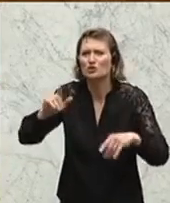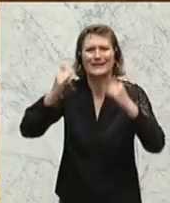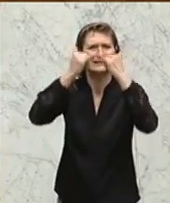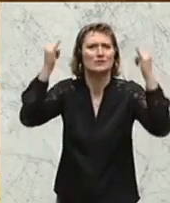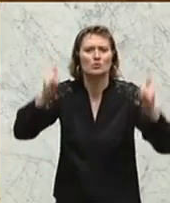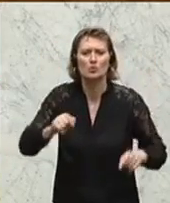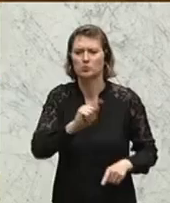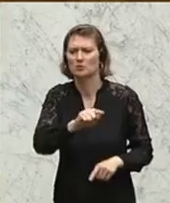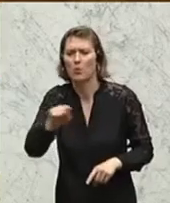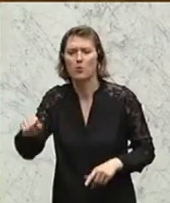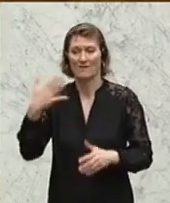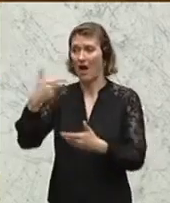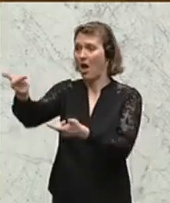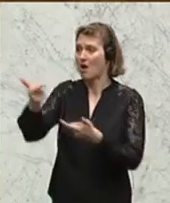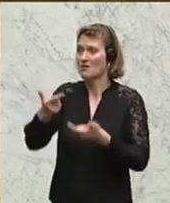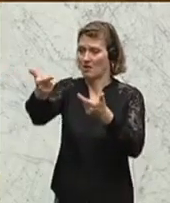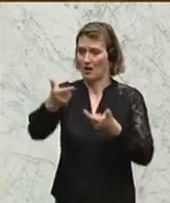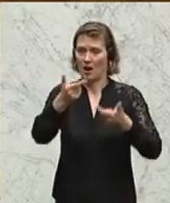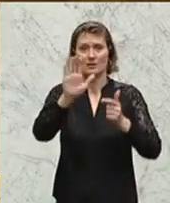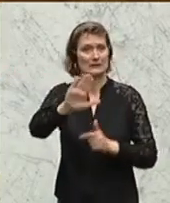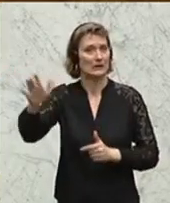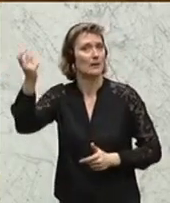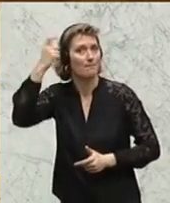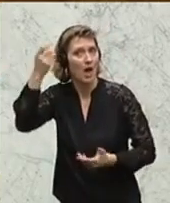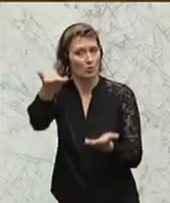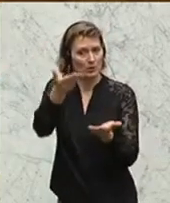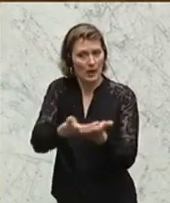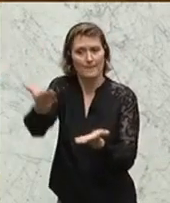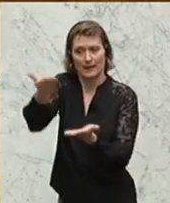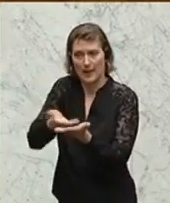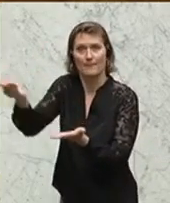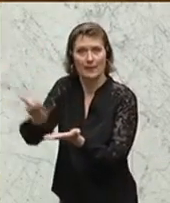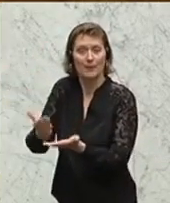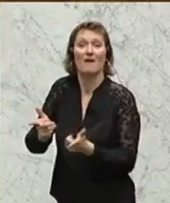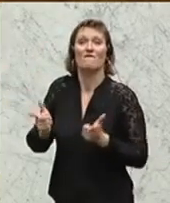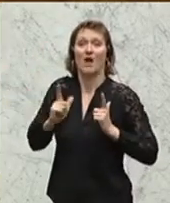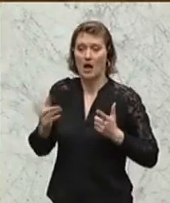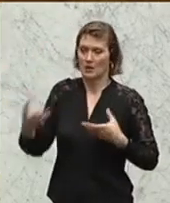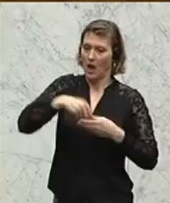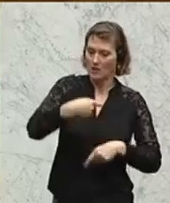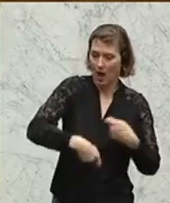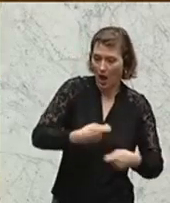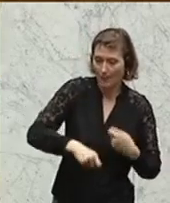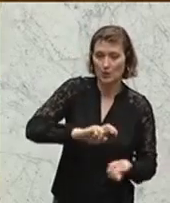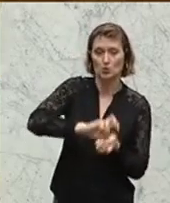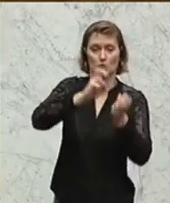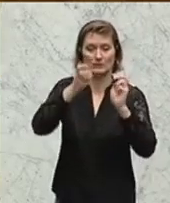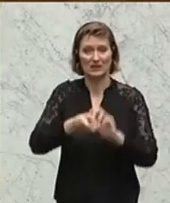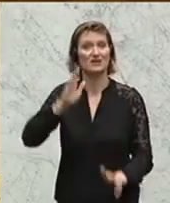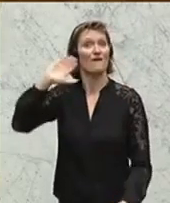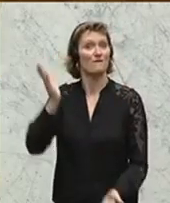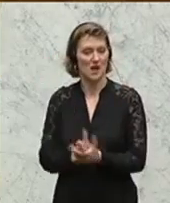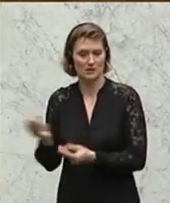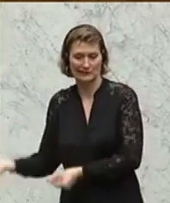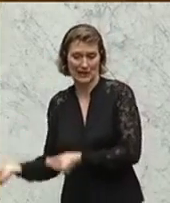Institutionen, die dazu eingeladen sind, ihre Stellungnahmen abgegeben. Jetzt wird das eingearbeitet, dann kommt es ins Parlament.